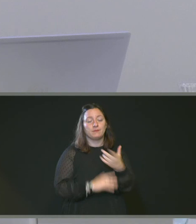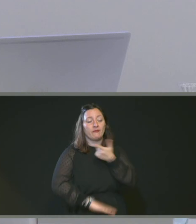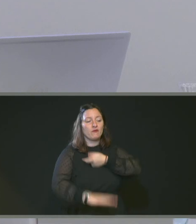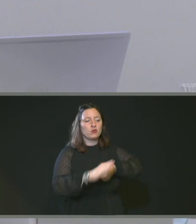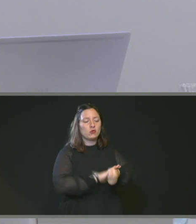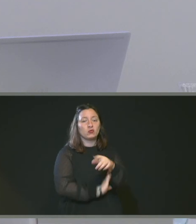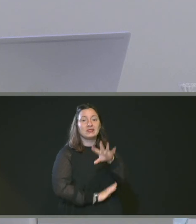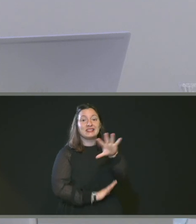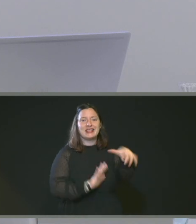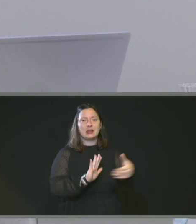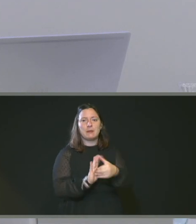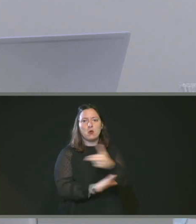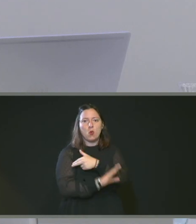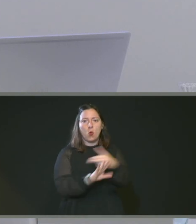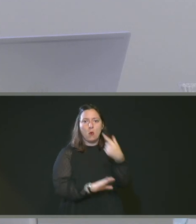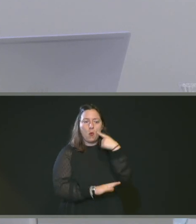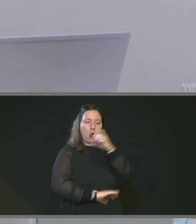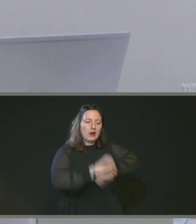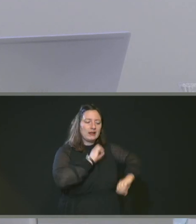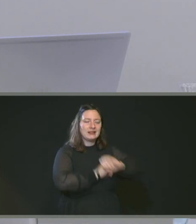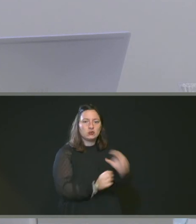pour l'organisation de ce colloque.